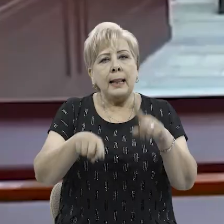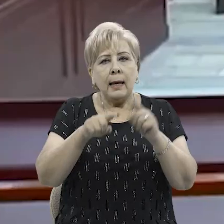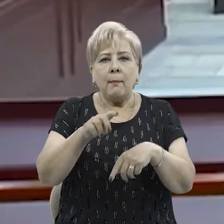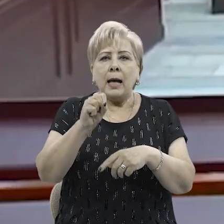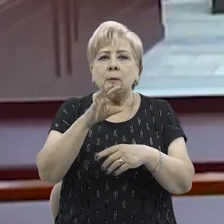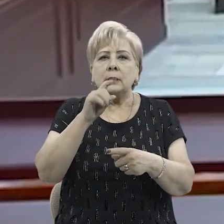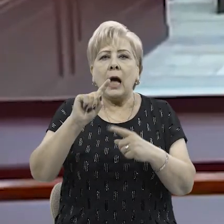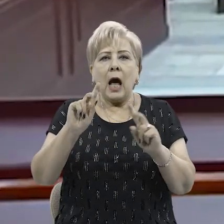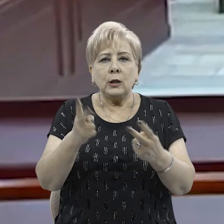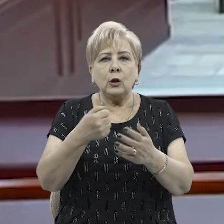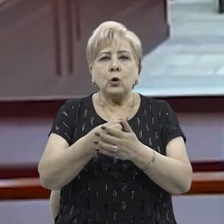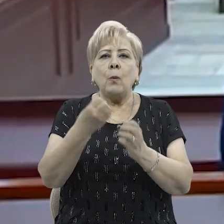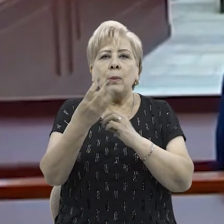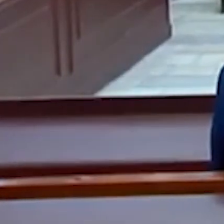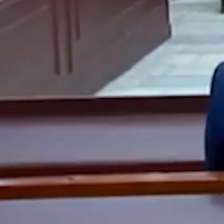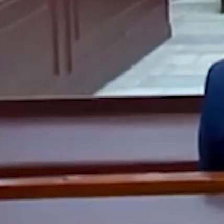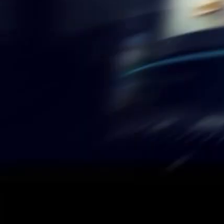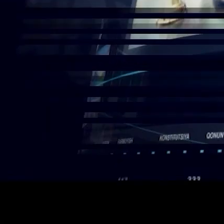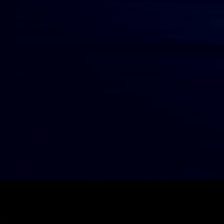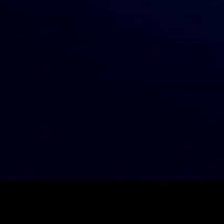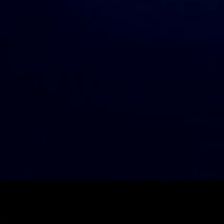административный арест до 15 суток.